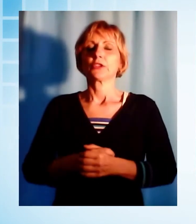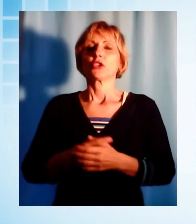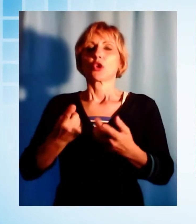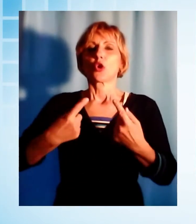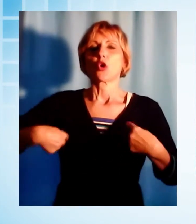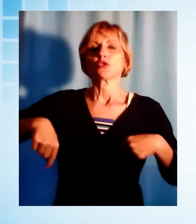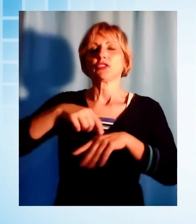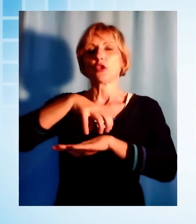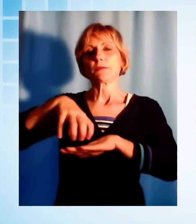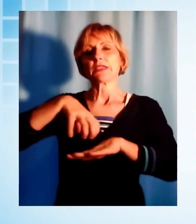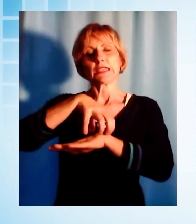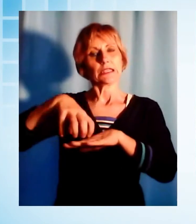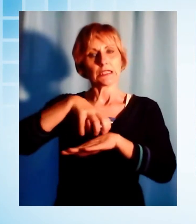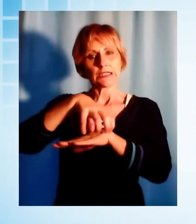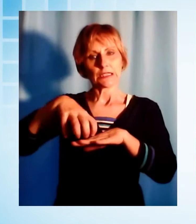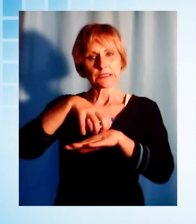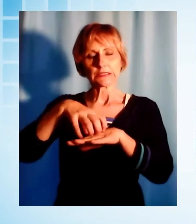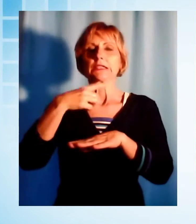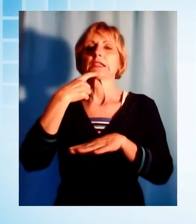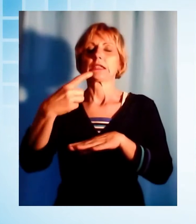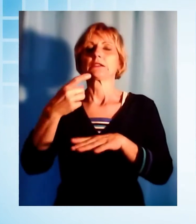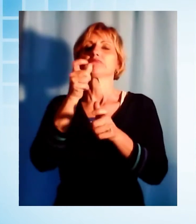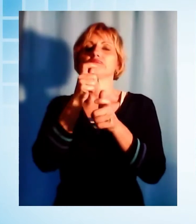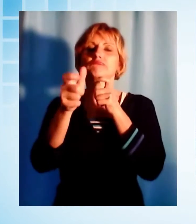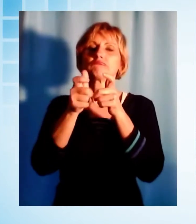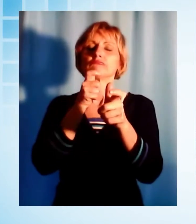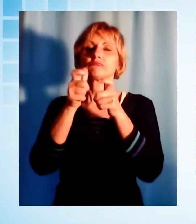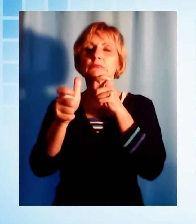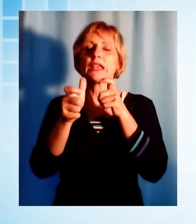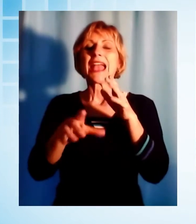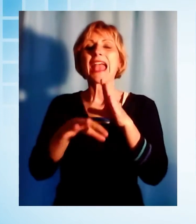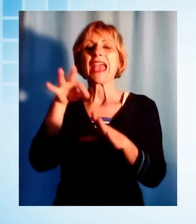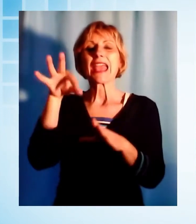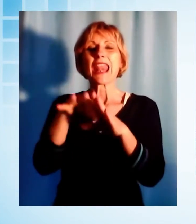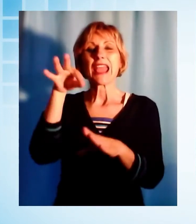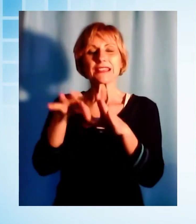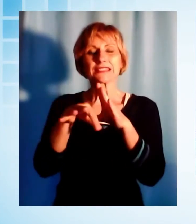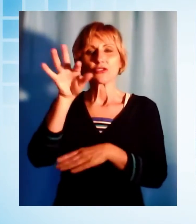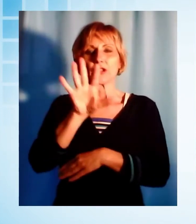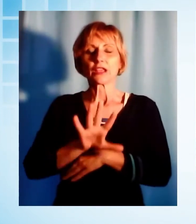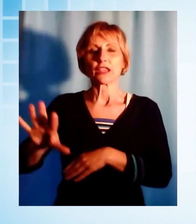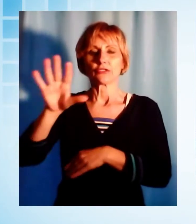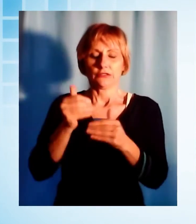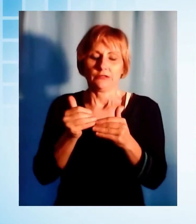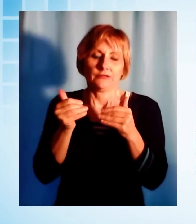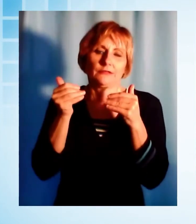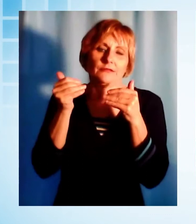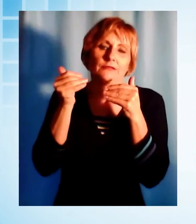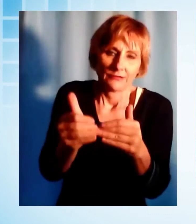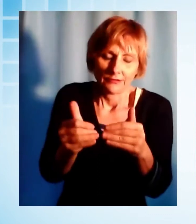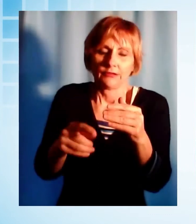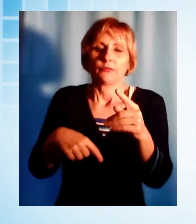in pratica fa slittare le elezioni regionali, il referendum e le elezioni